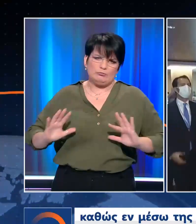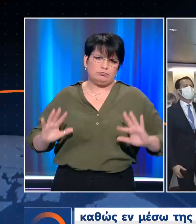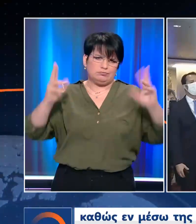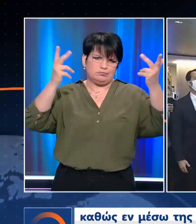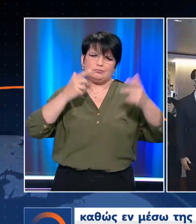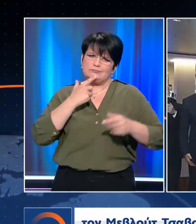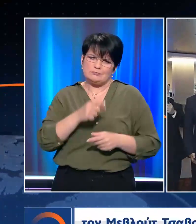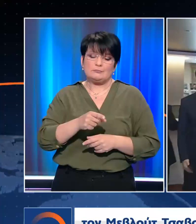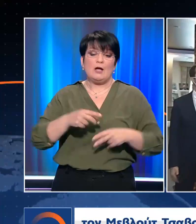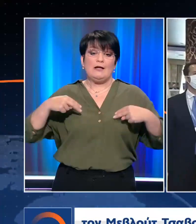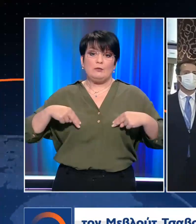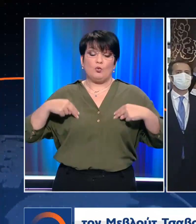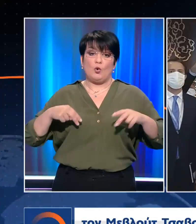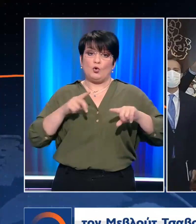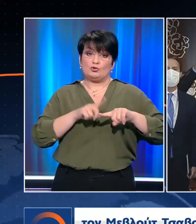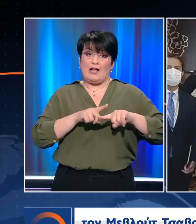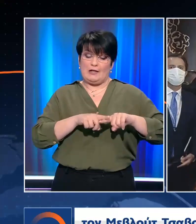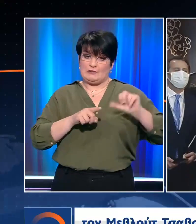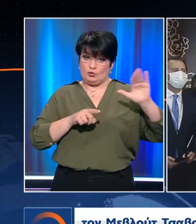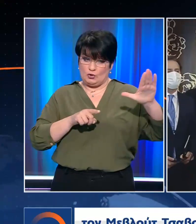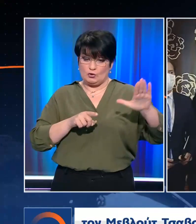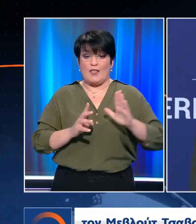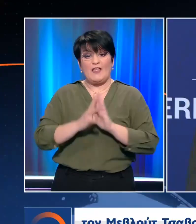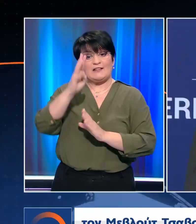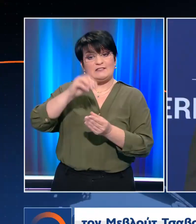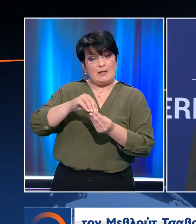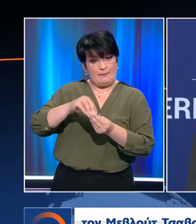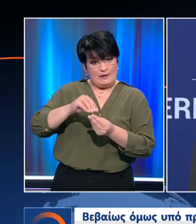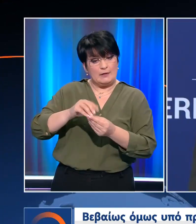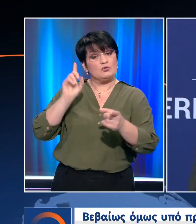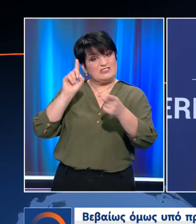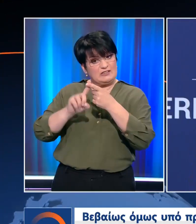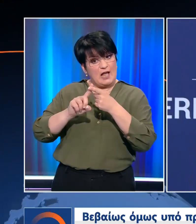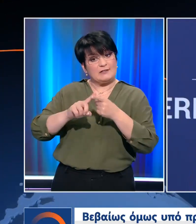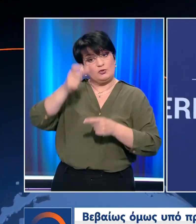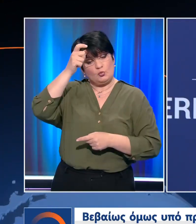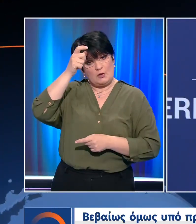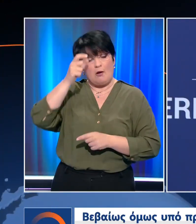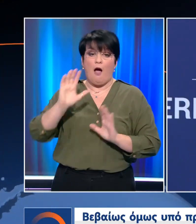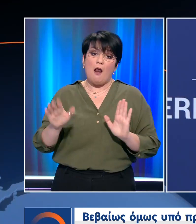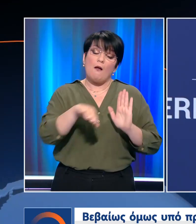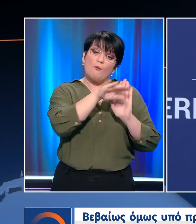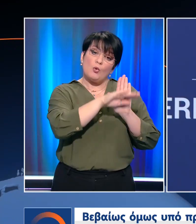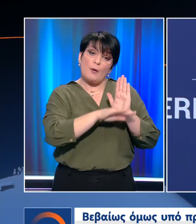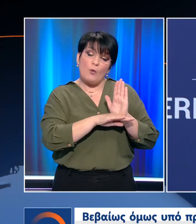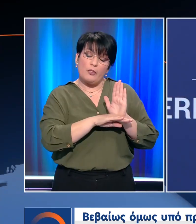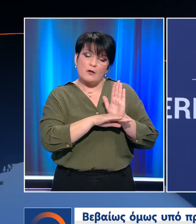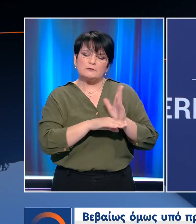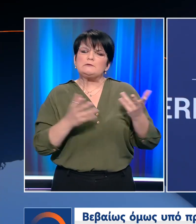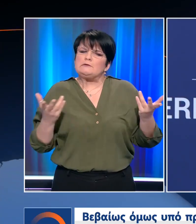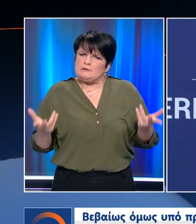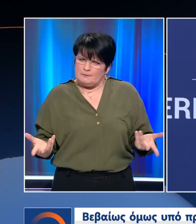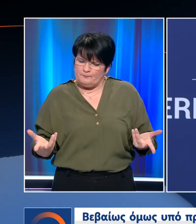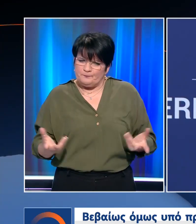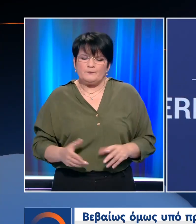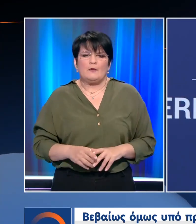προγραμματίζει να συναντήσει το μευρού Τζαβούς ο Γλουστινάγκυρα στις 14 Απριλίου. Βεβαίως όμως υπό προϋποθέσεις, ποιες είναι οι προϋποθέσεις, ότι